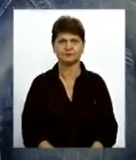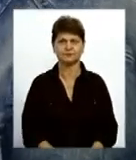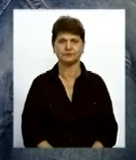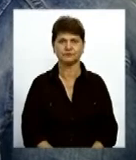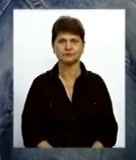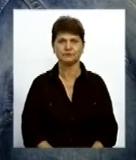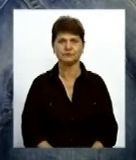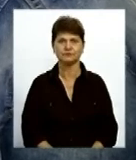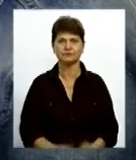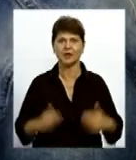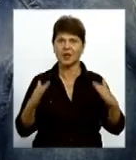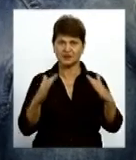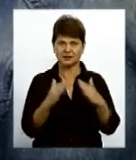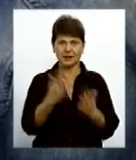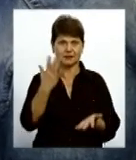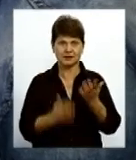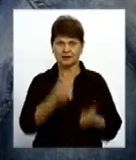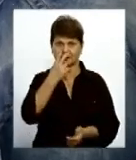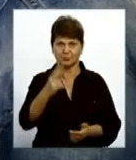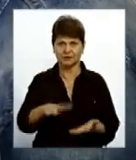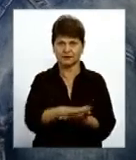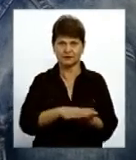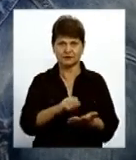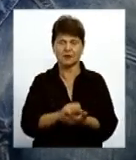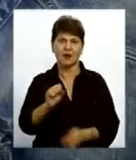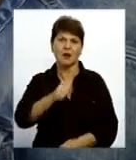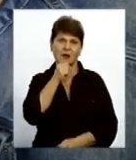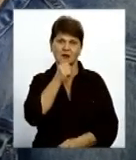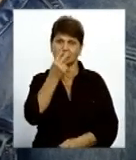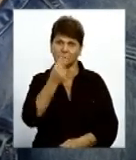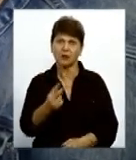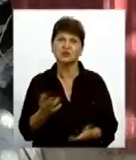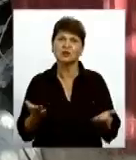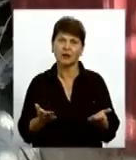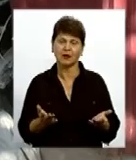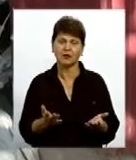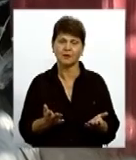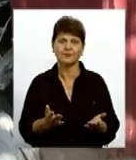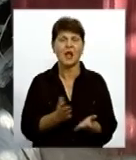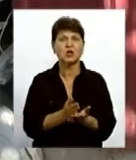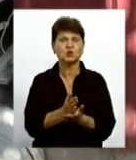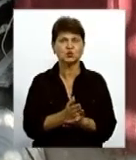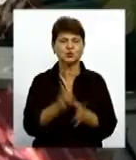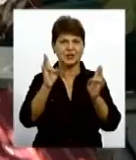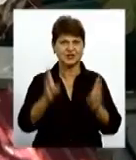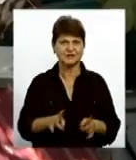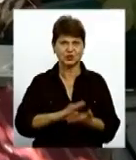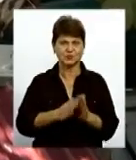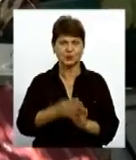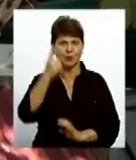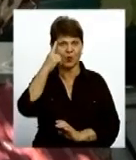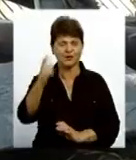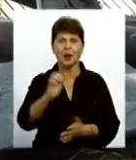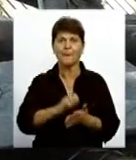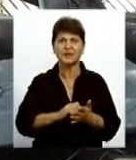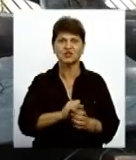З хати, якщо бачили, руїни, а дітуть обачити який У службі надзвичайних ситуацій повідомили, що